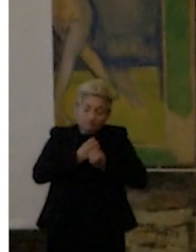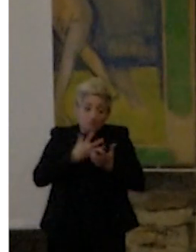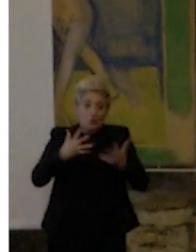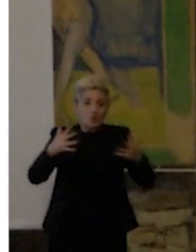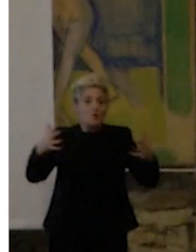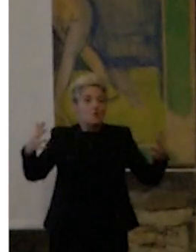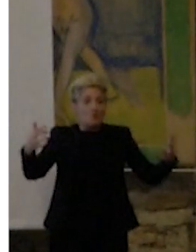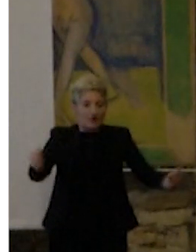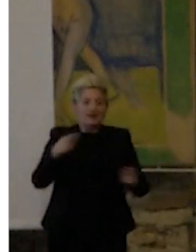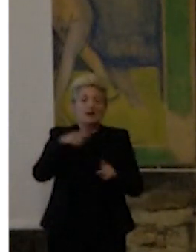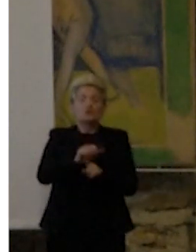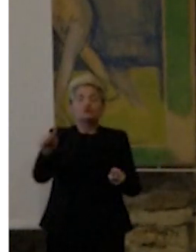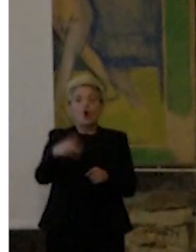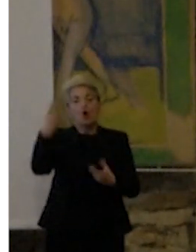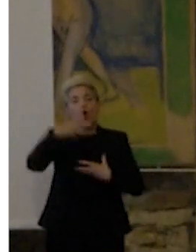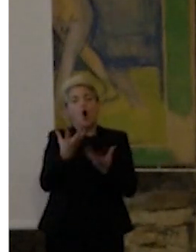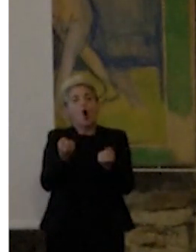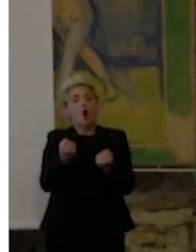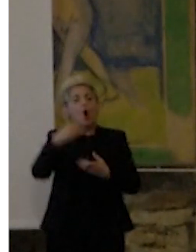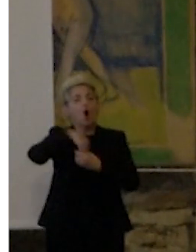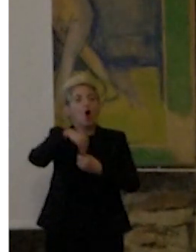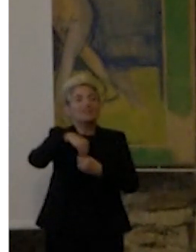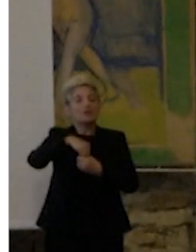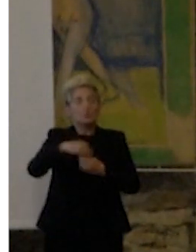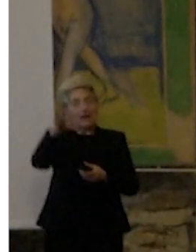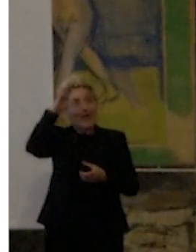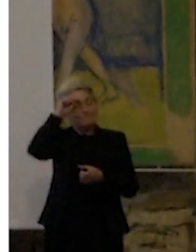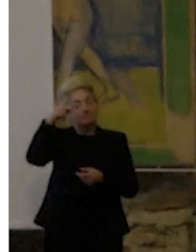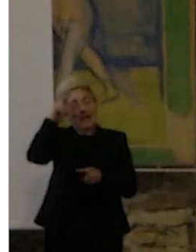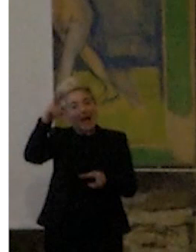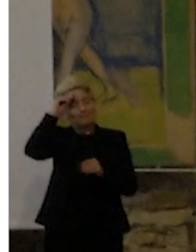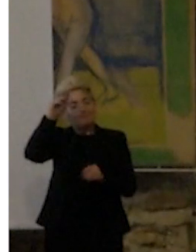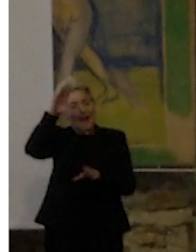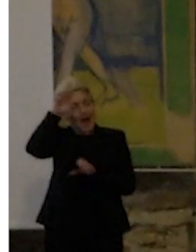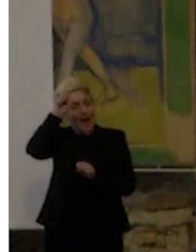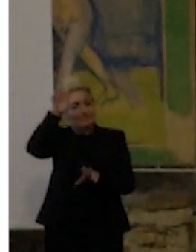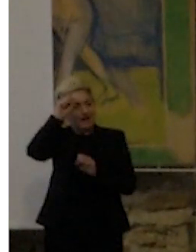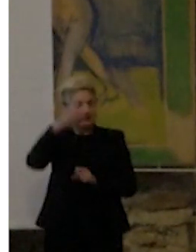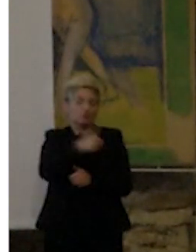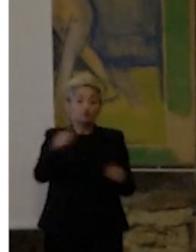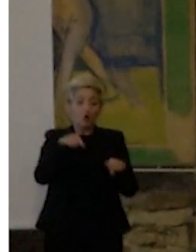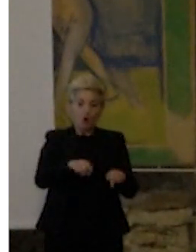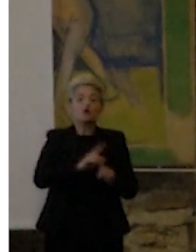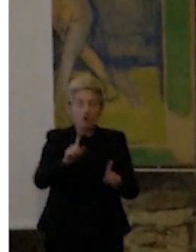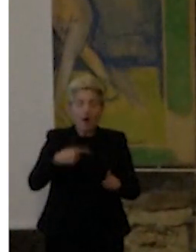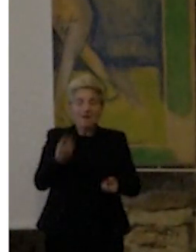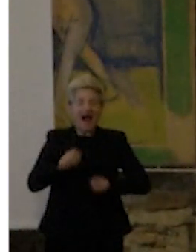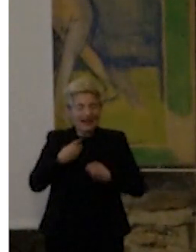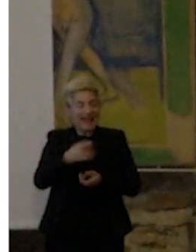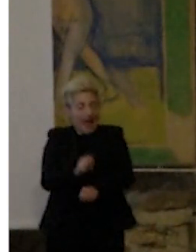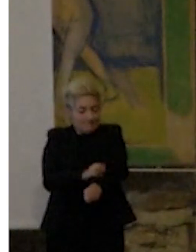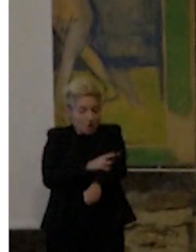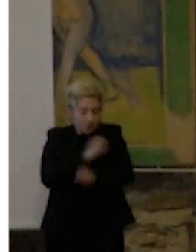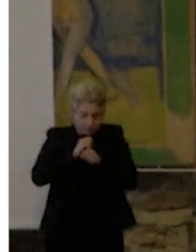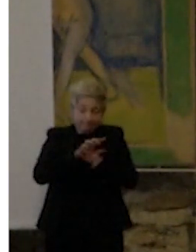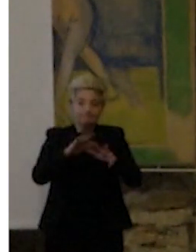apprendere i contenuti, devono vivere le proprie emozioni e postarle in rete, così io le posso leggere. E allora sì, la